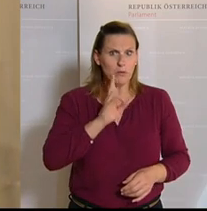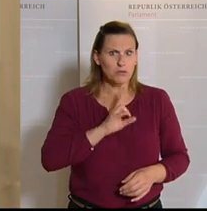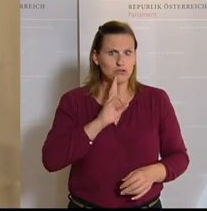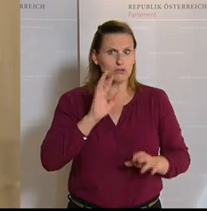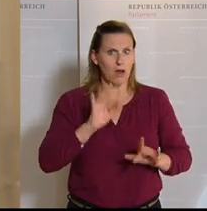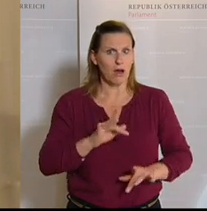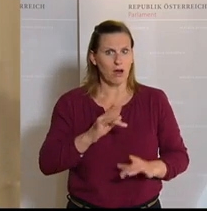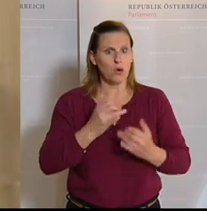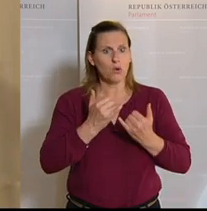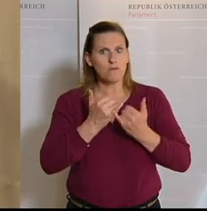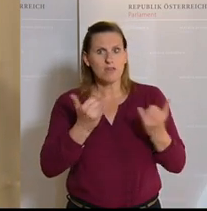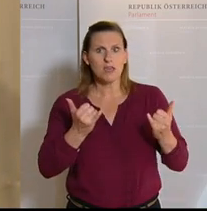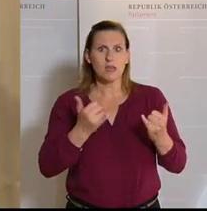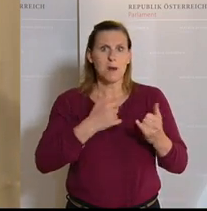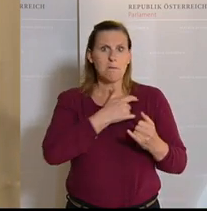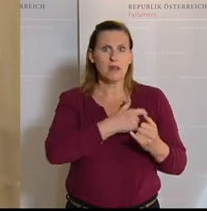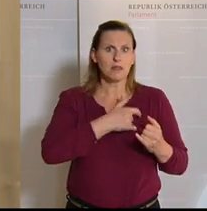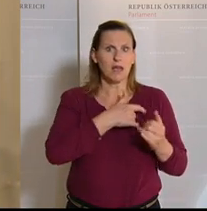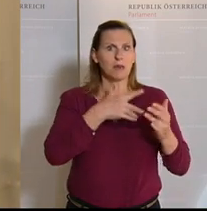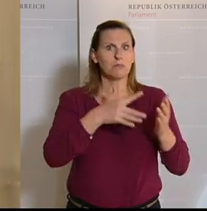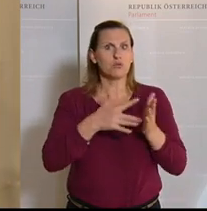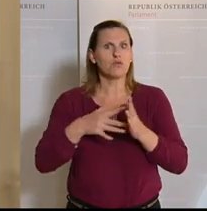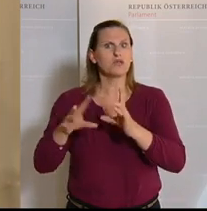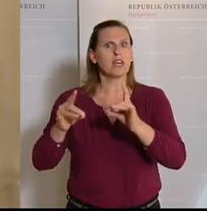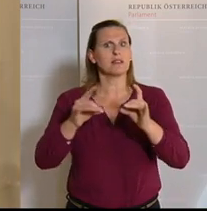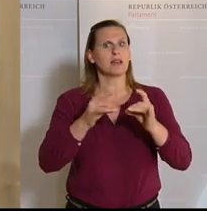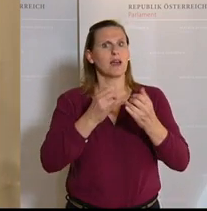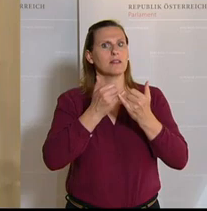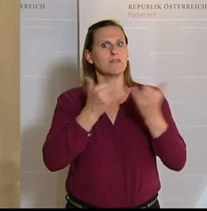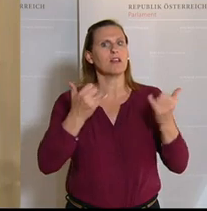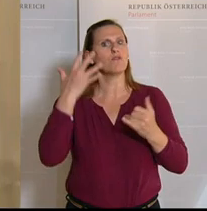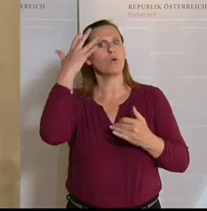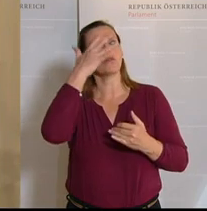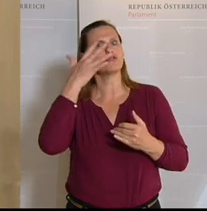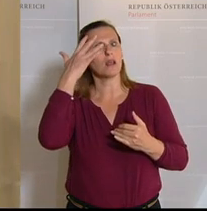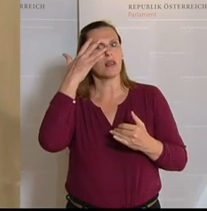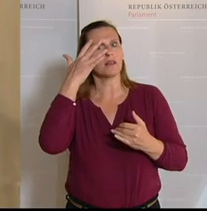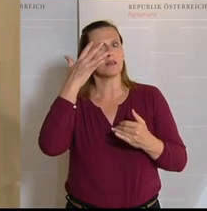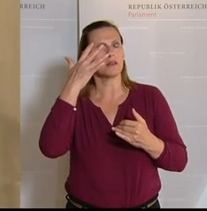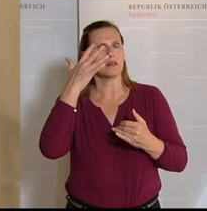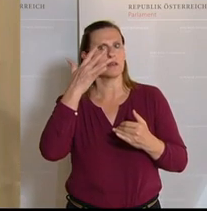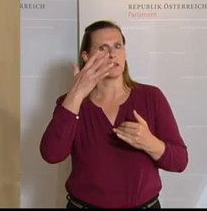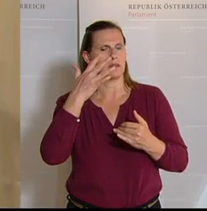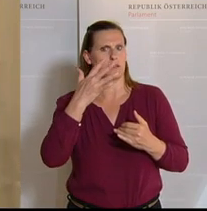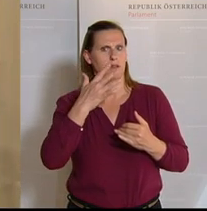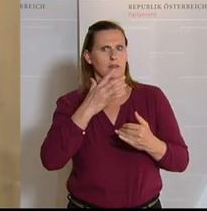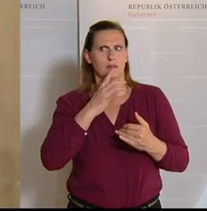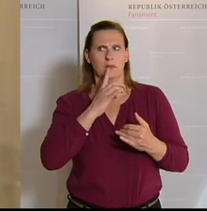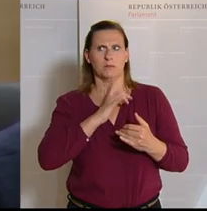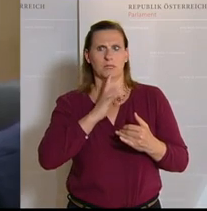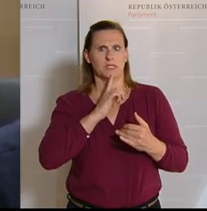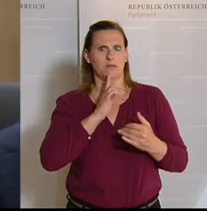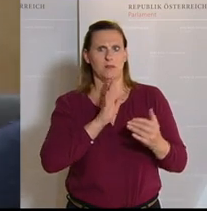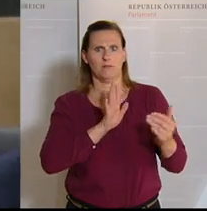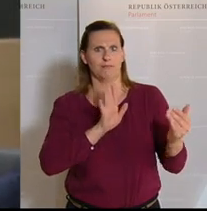sich die Regierungsparteien die Prüftätigkeit der Finanzämter vorstellen, ist an Dreistigkeit nicht mehr zu